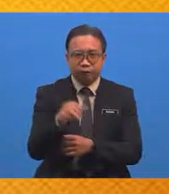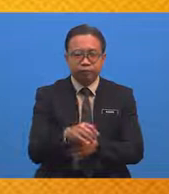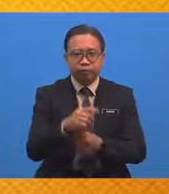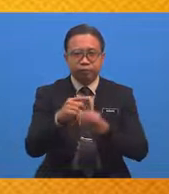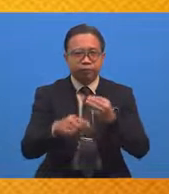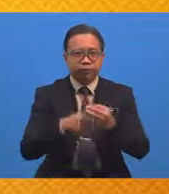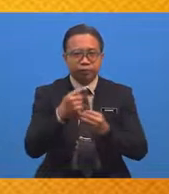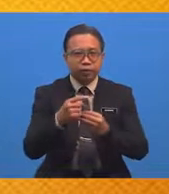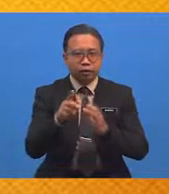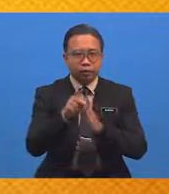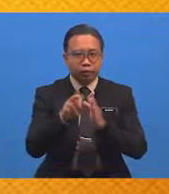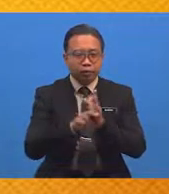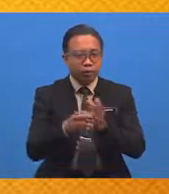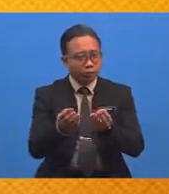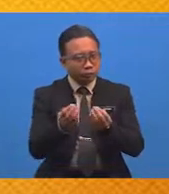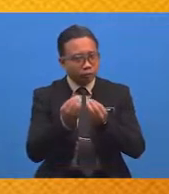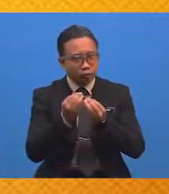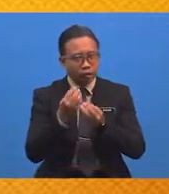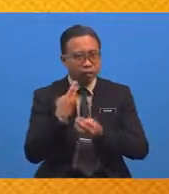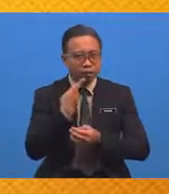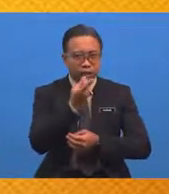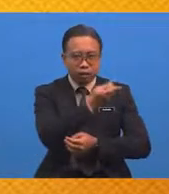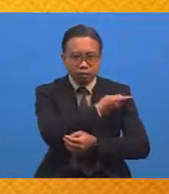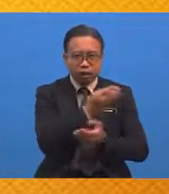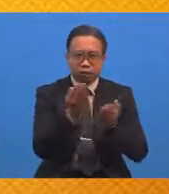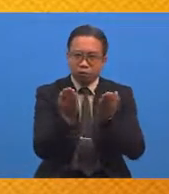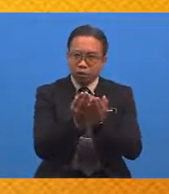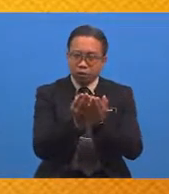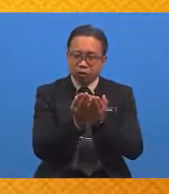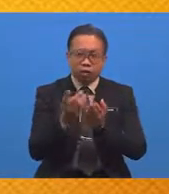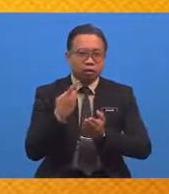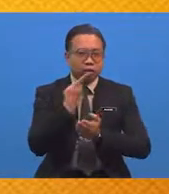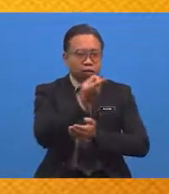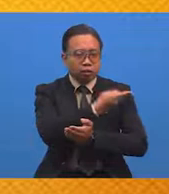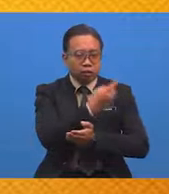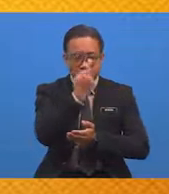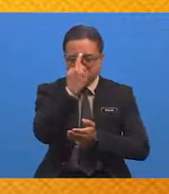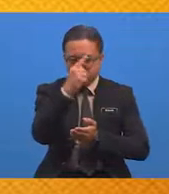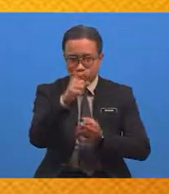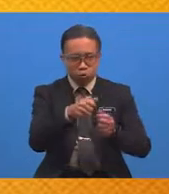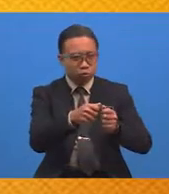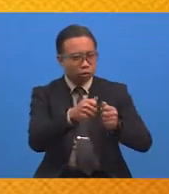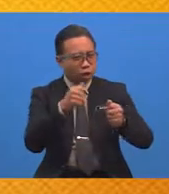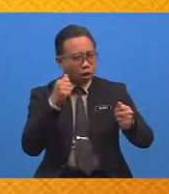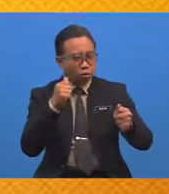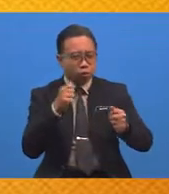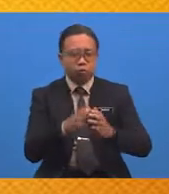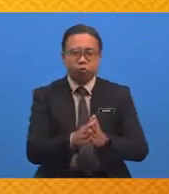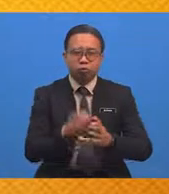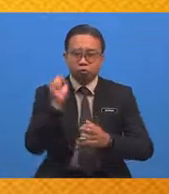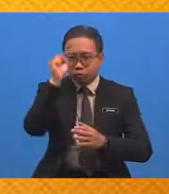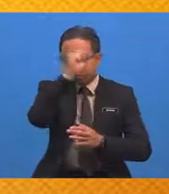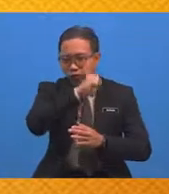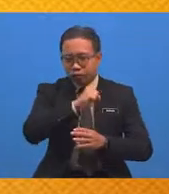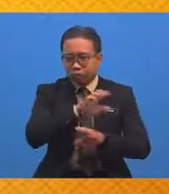tentang permohonan kita Doa kita untuk dijauhi Dari sifat-sifat yang tidak